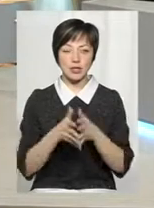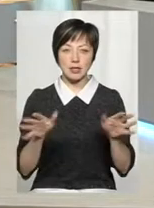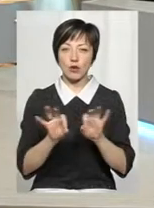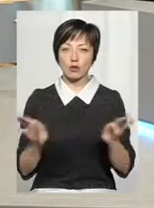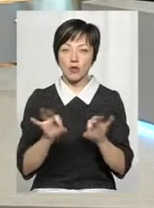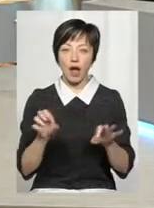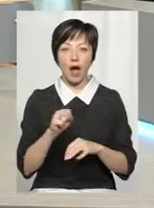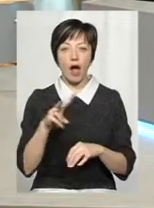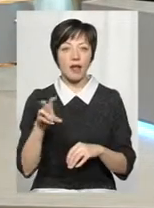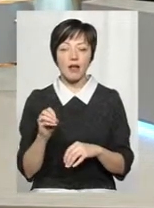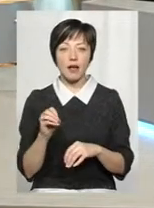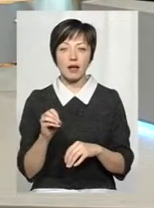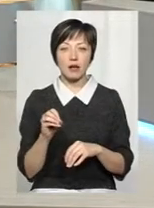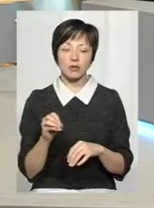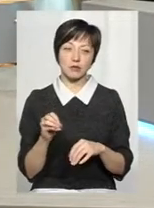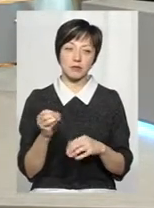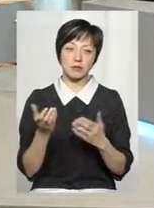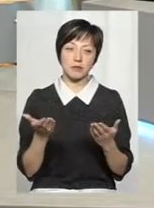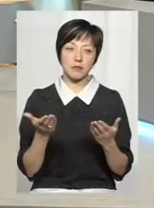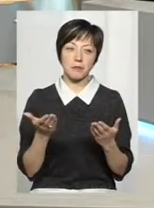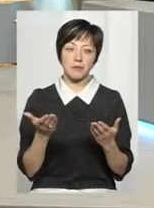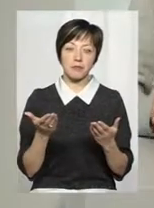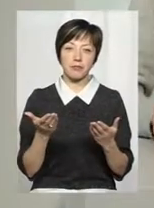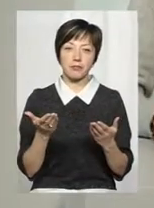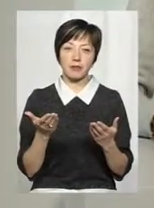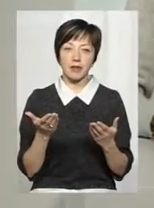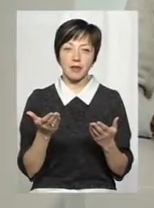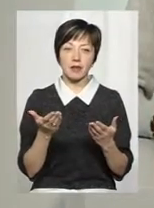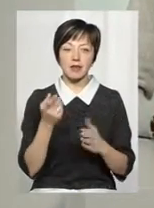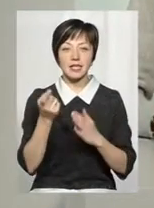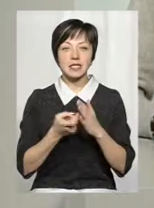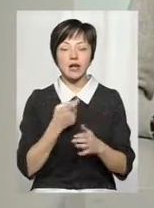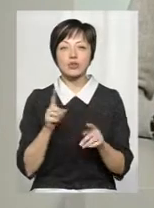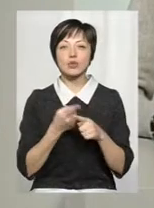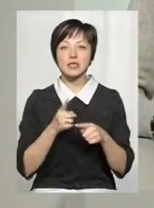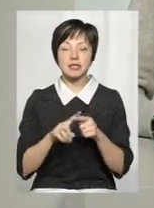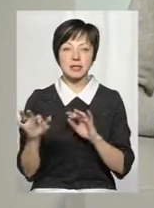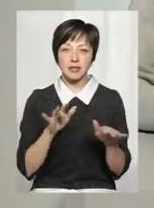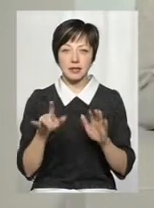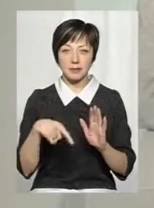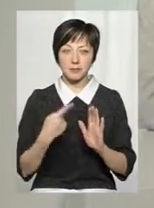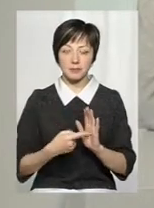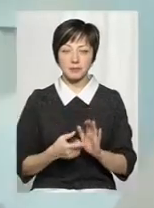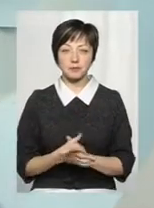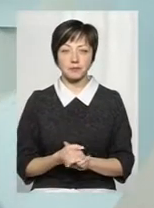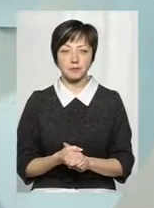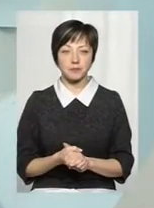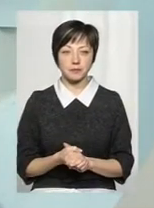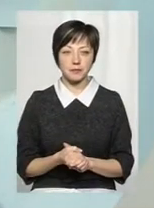розповідати. Але, аби отак от з краю дізнатися, що це за дії? Ну,